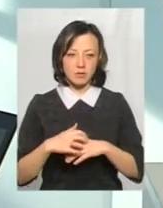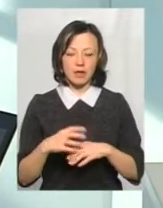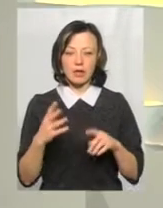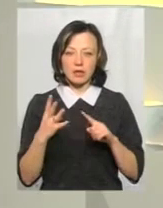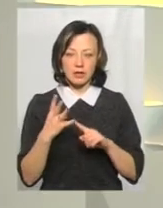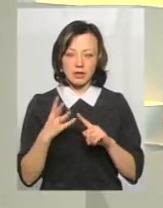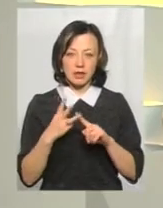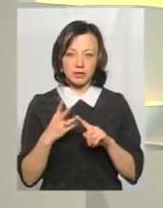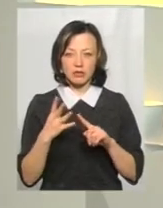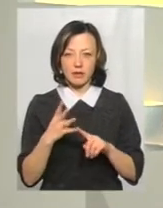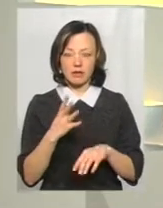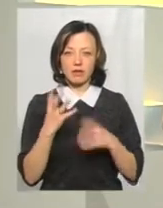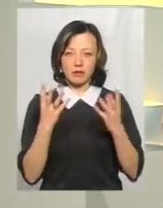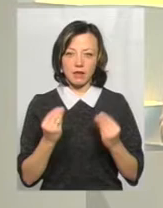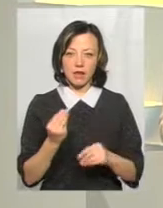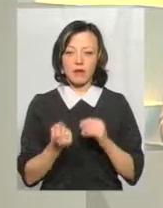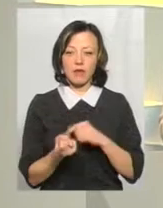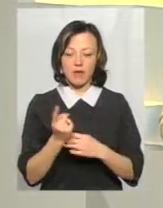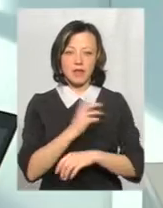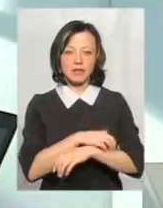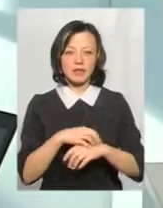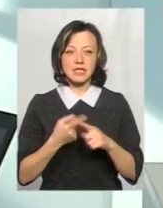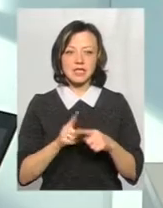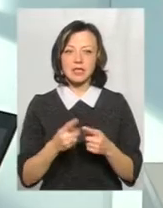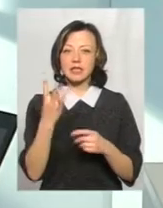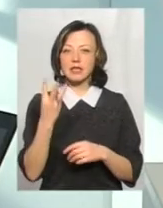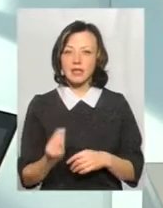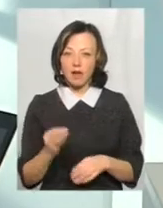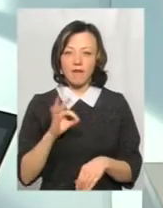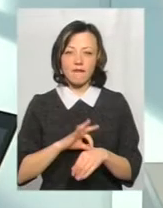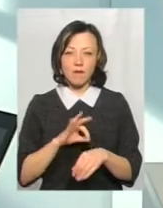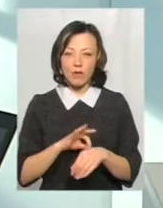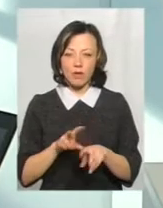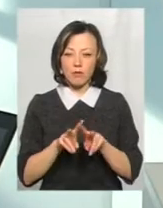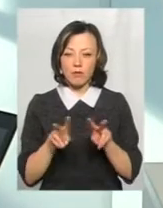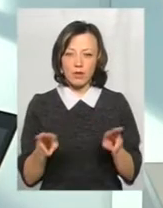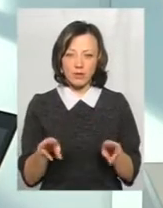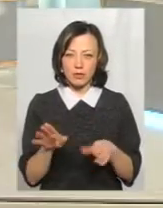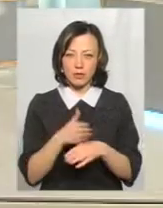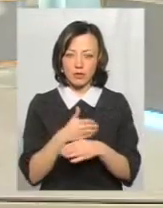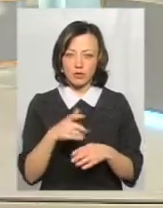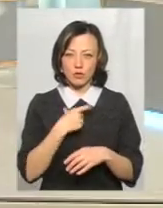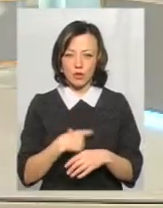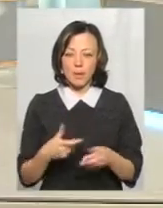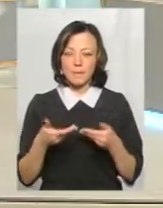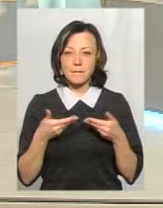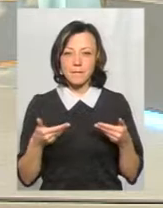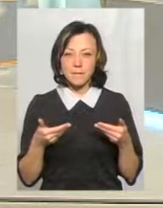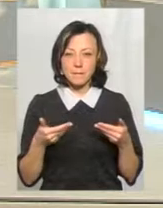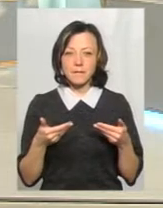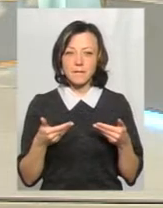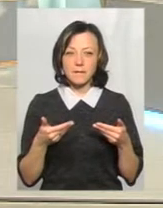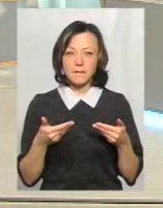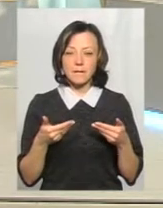-4 дня. 3-4, Цих 3 дні, то хворі подібні між собою. Ми питаємо про